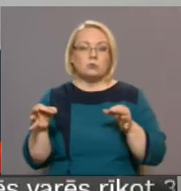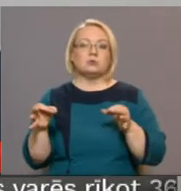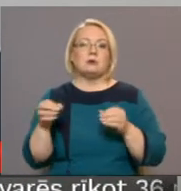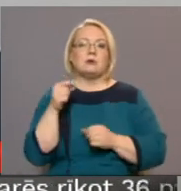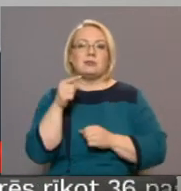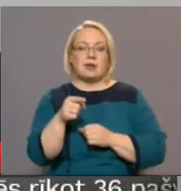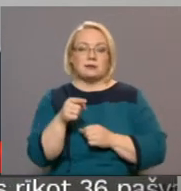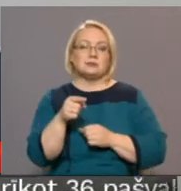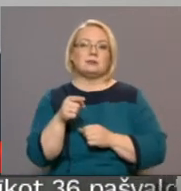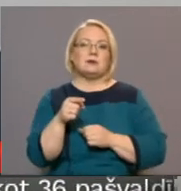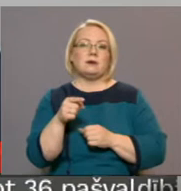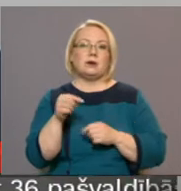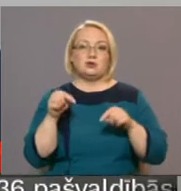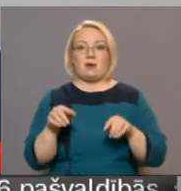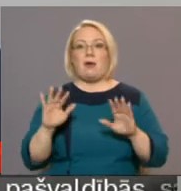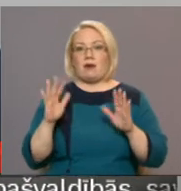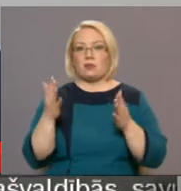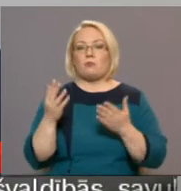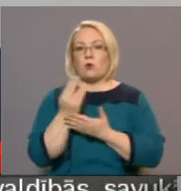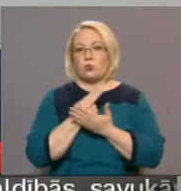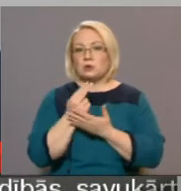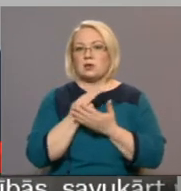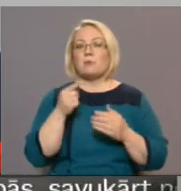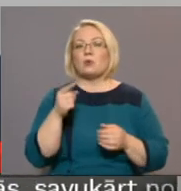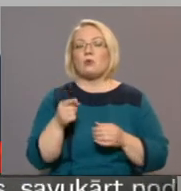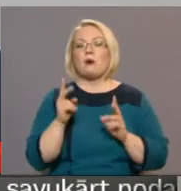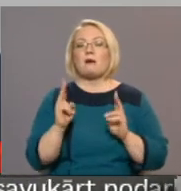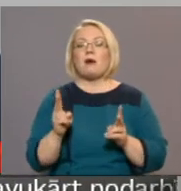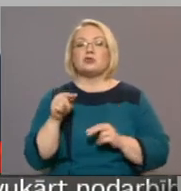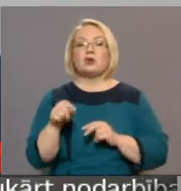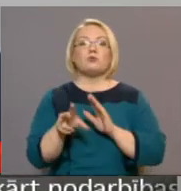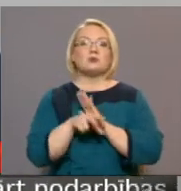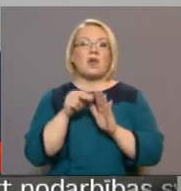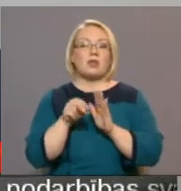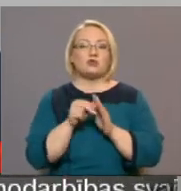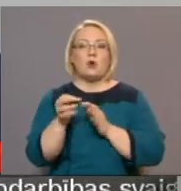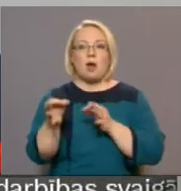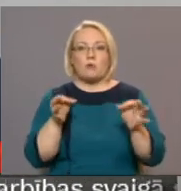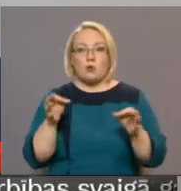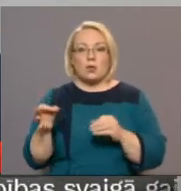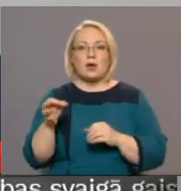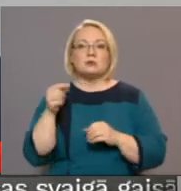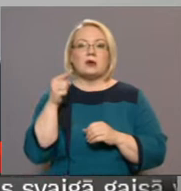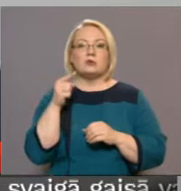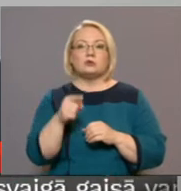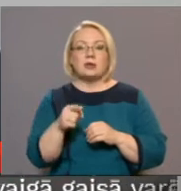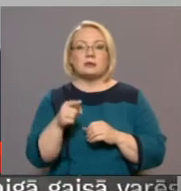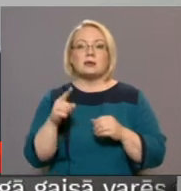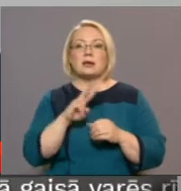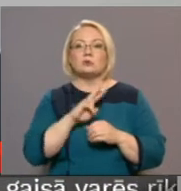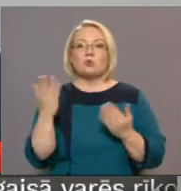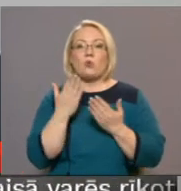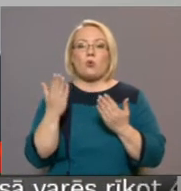Tas šajā gadījumā nozīmēs to, ka šajos vēlēšanu amgabalos, ko tas skarstis, ko tas attieksies,